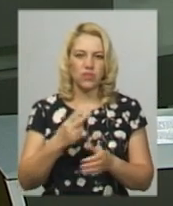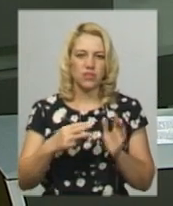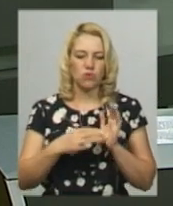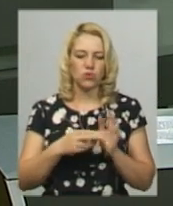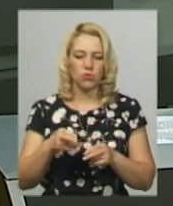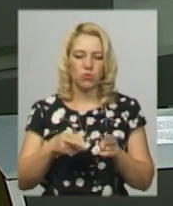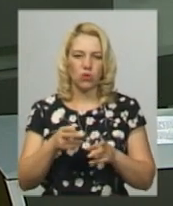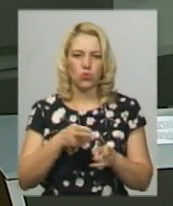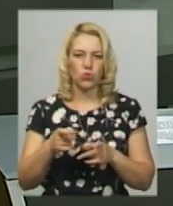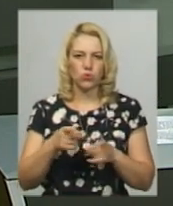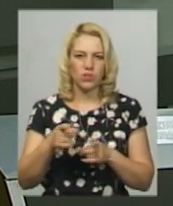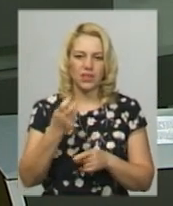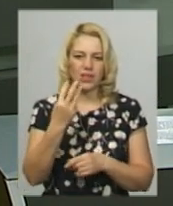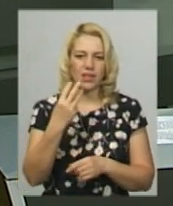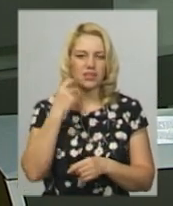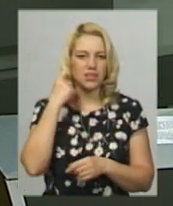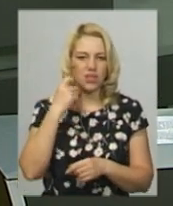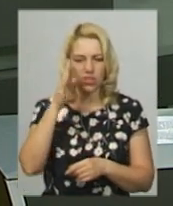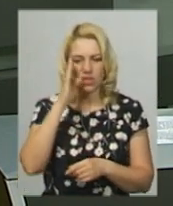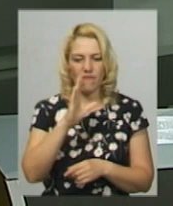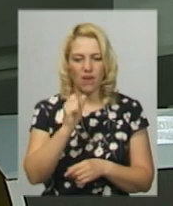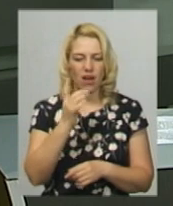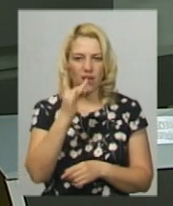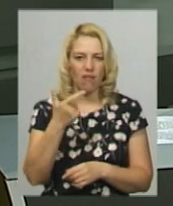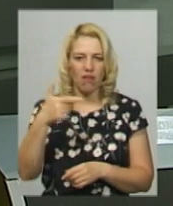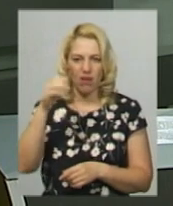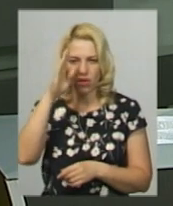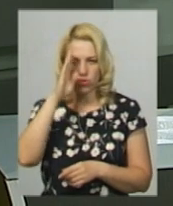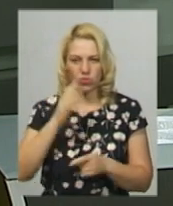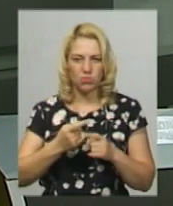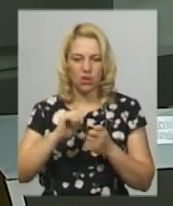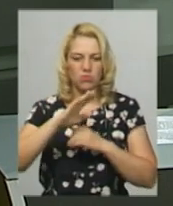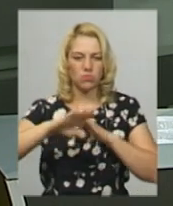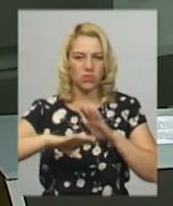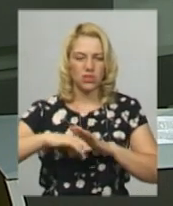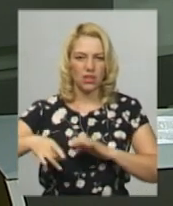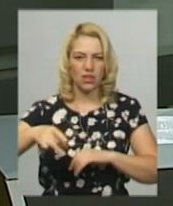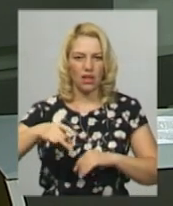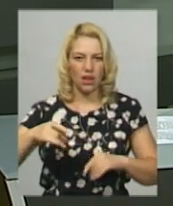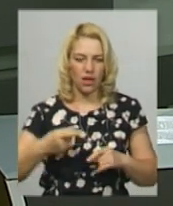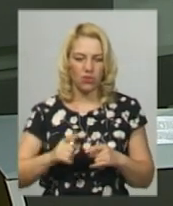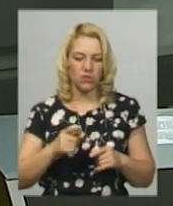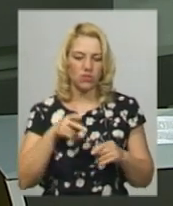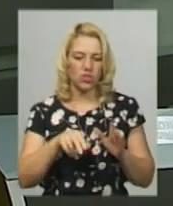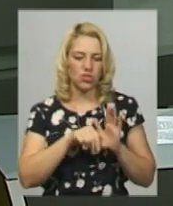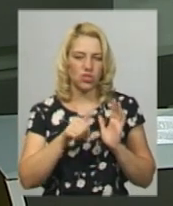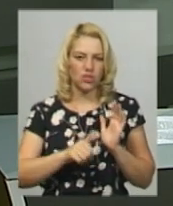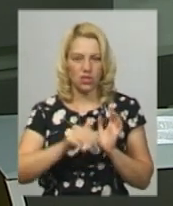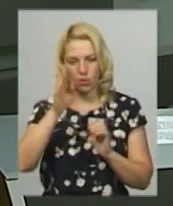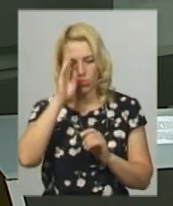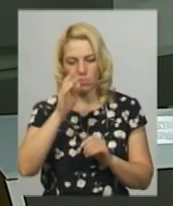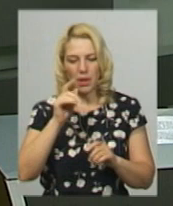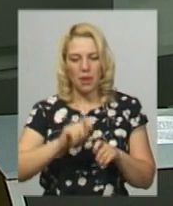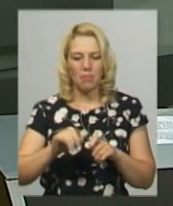операції готується 13-річний Денис Варга із села Супрунківці Кам'янець-Подільського району. У 2016-му хлопець